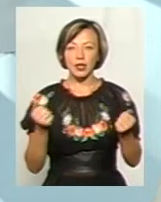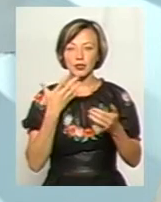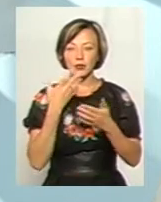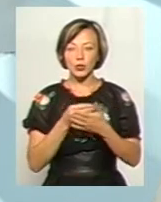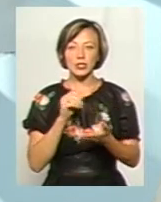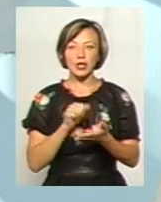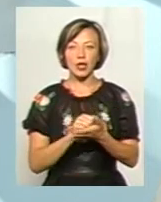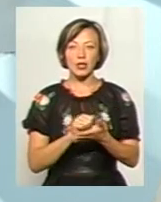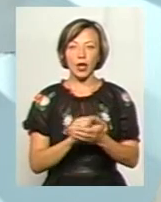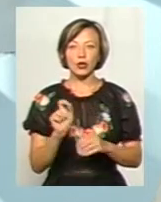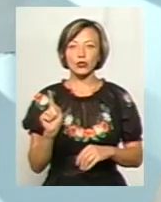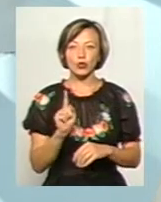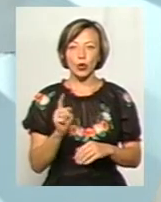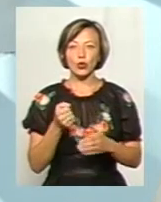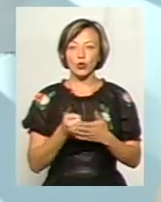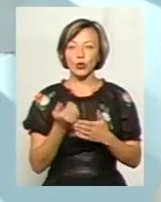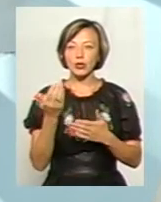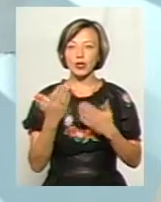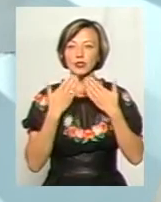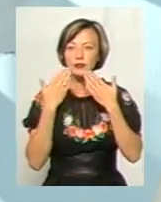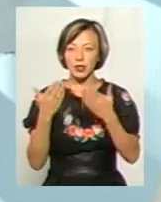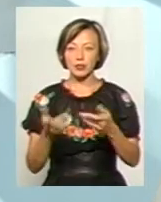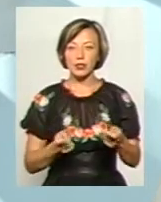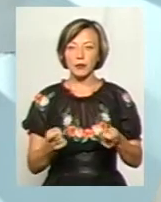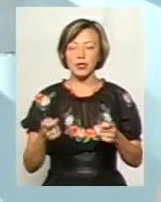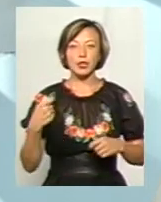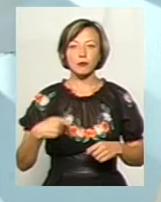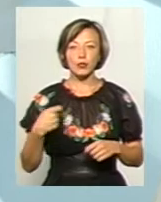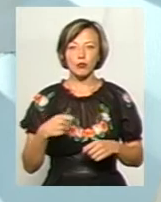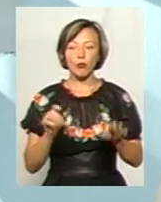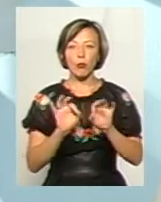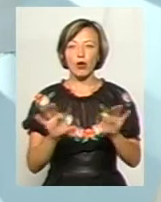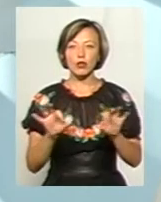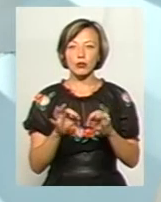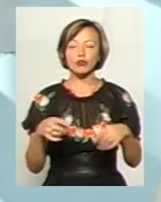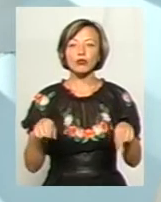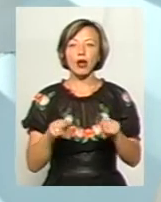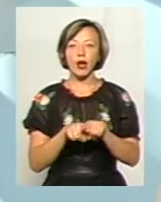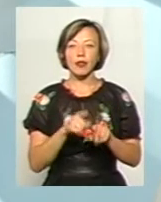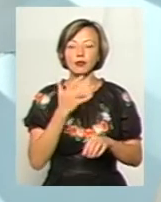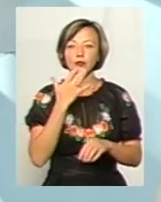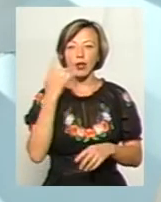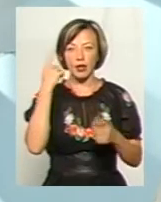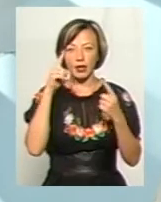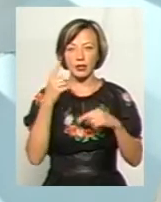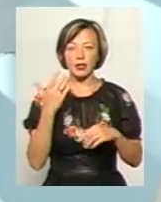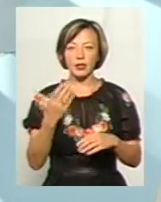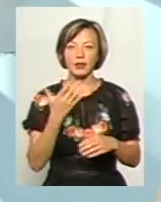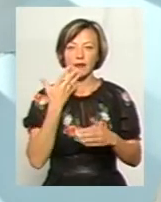статей, що до неї зверталися тоді з адміністрації президента, щоб вона пояснила, що таке національна ідея. Це її